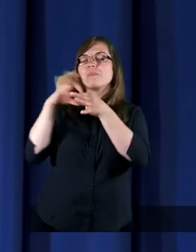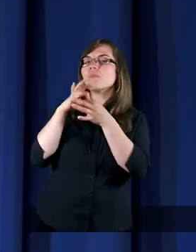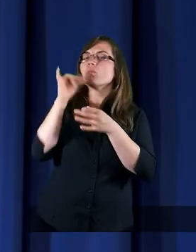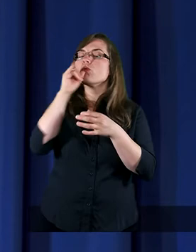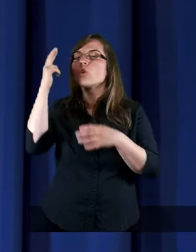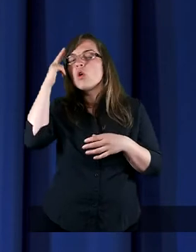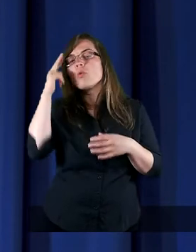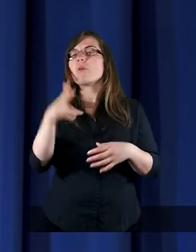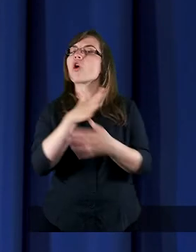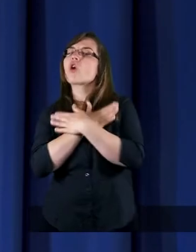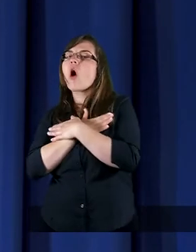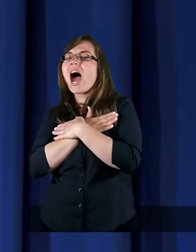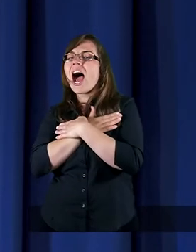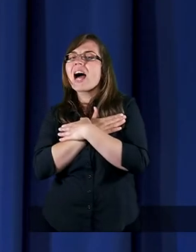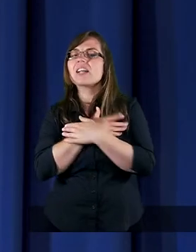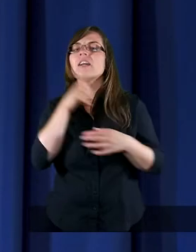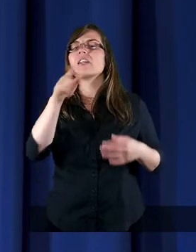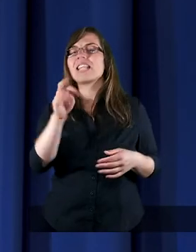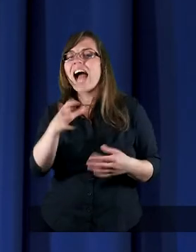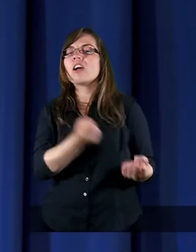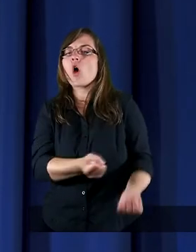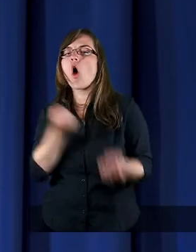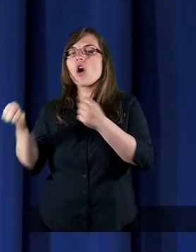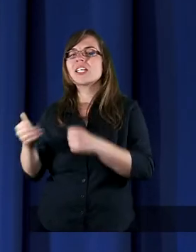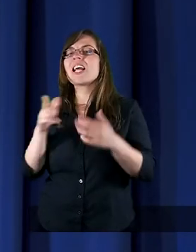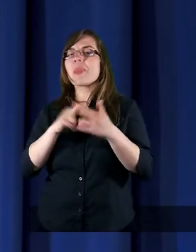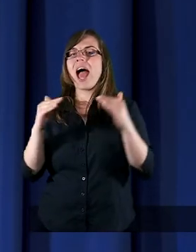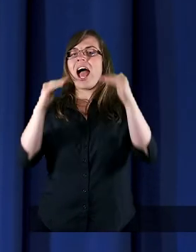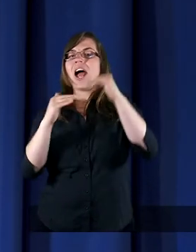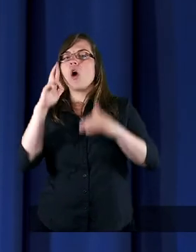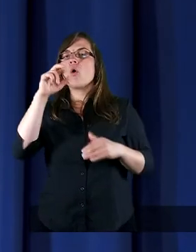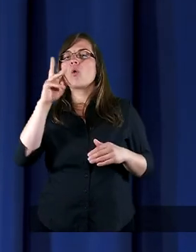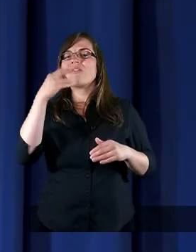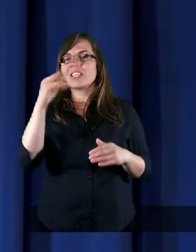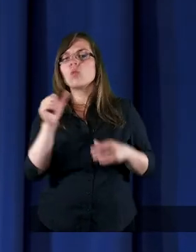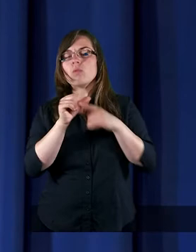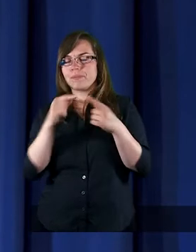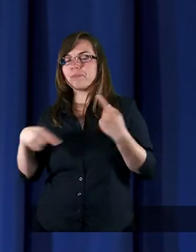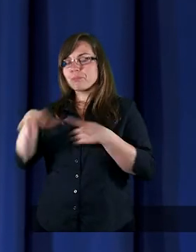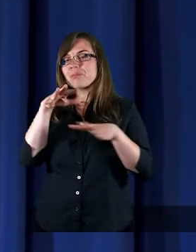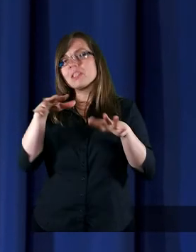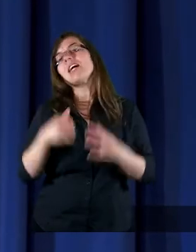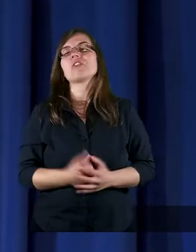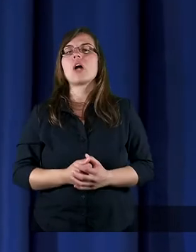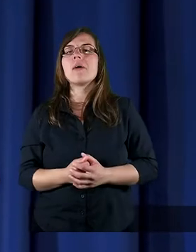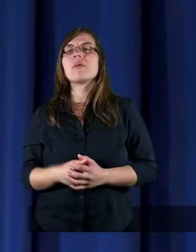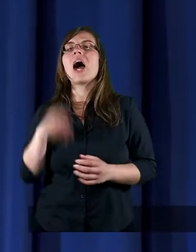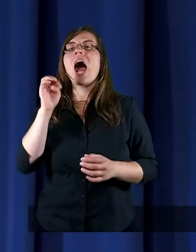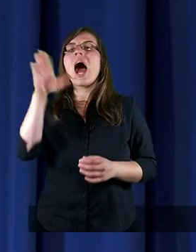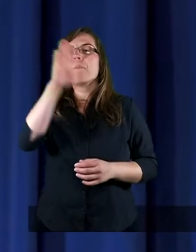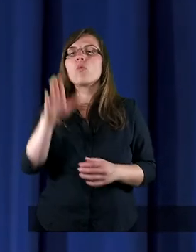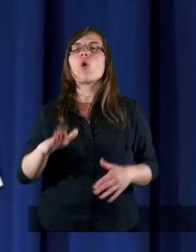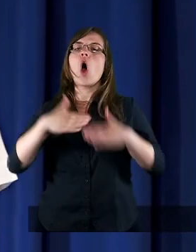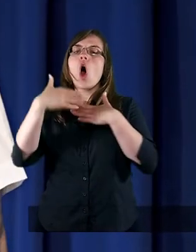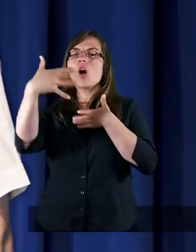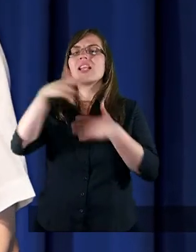Zauważcie, kochani, takich odniesień na równiku nie ma, prawda? A Pan Bóg